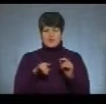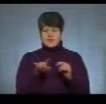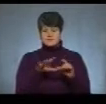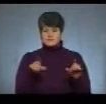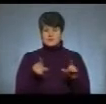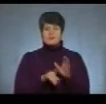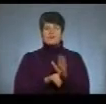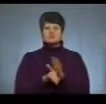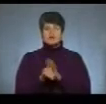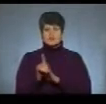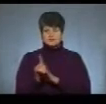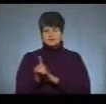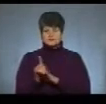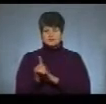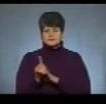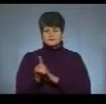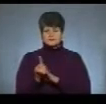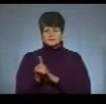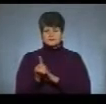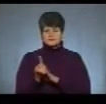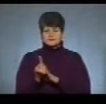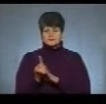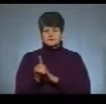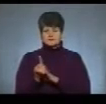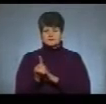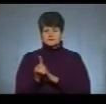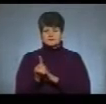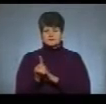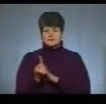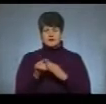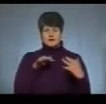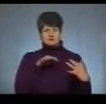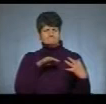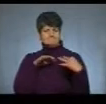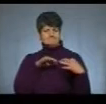почали відбивати штурм.